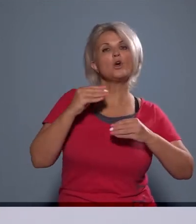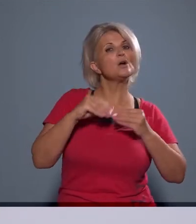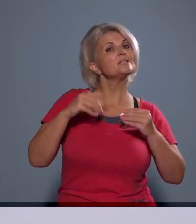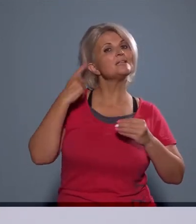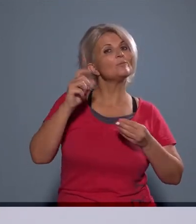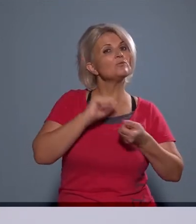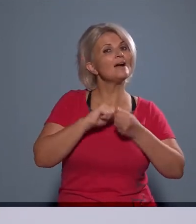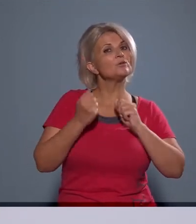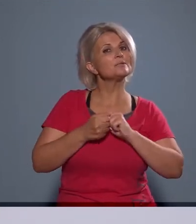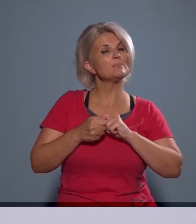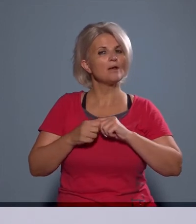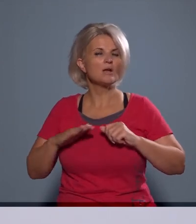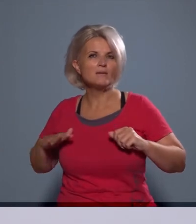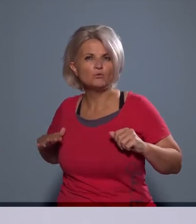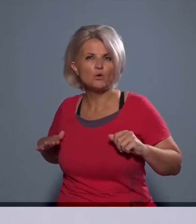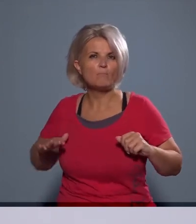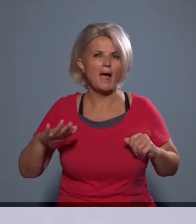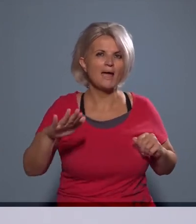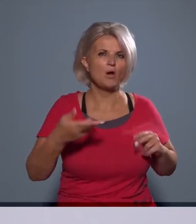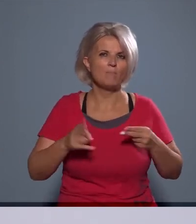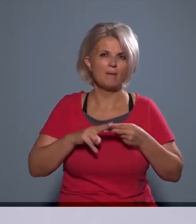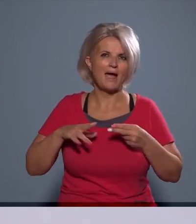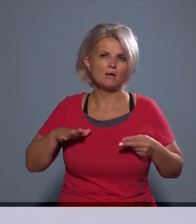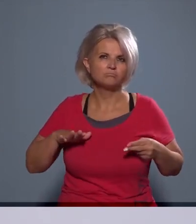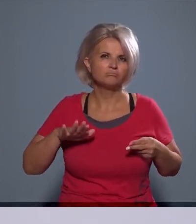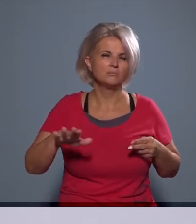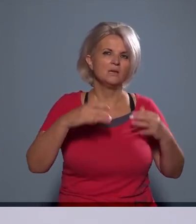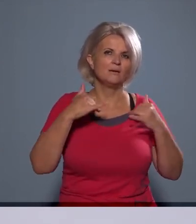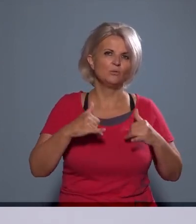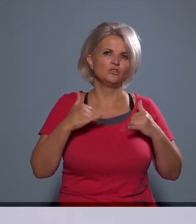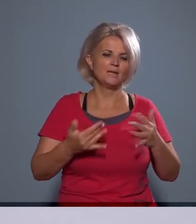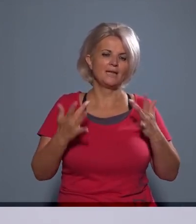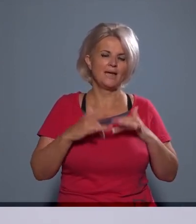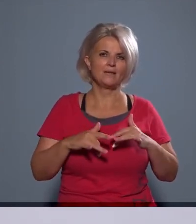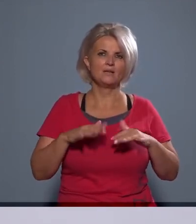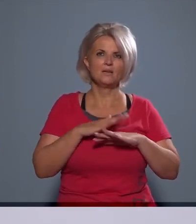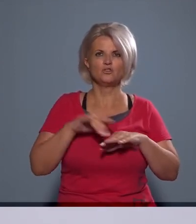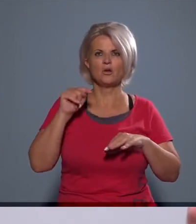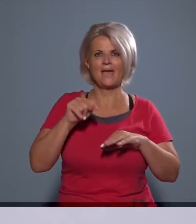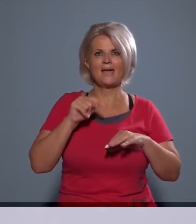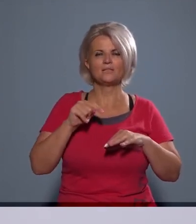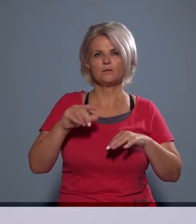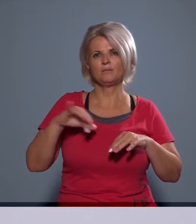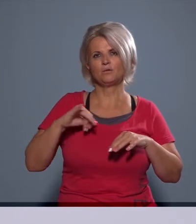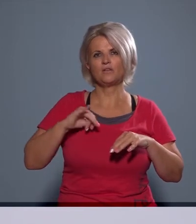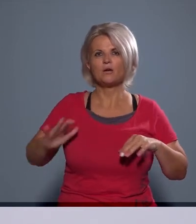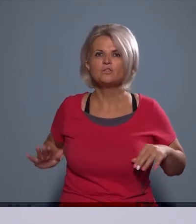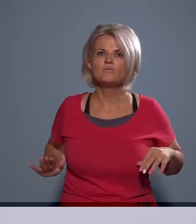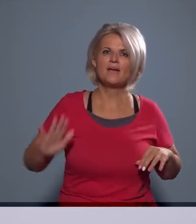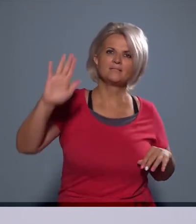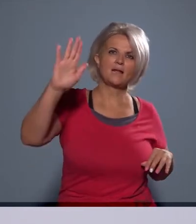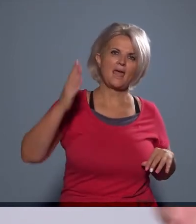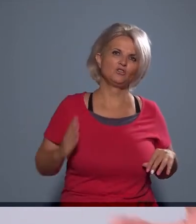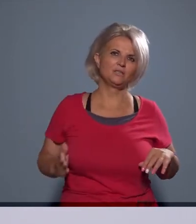mert a kifutópályák jelenlegi elhelyezkedéséből csak ezek a biztonságos felszállás irányok